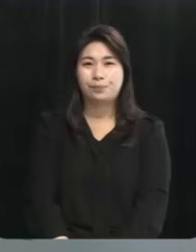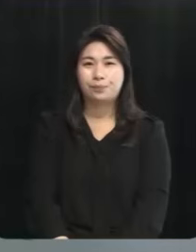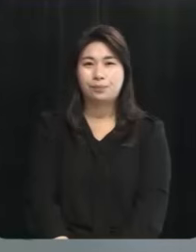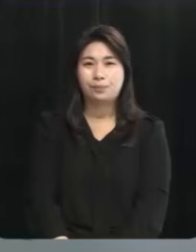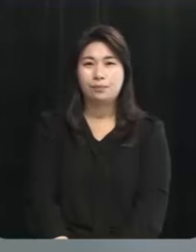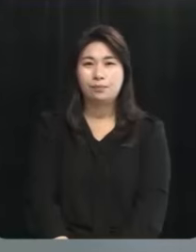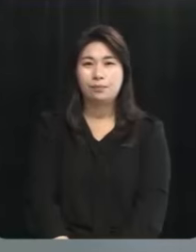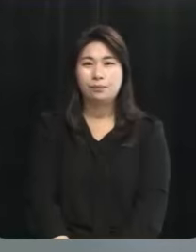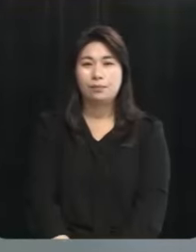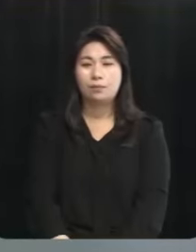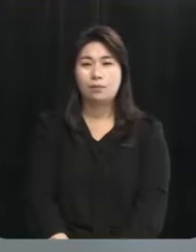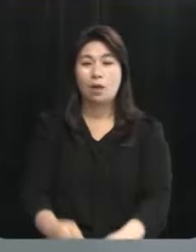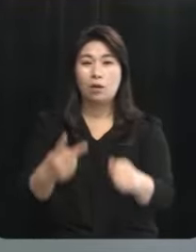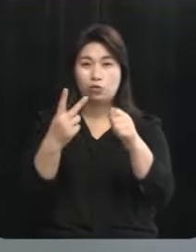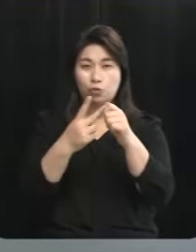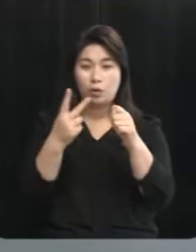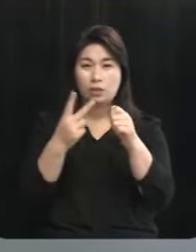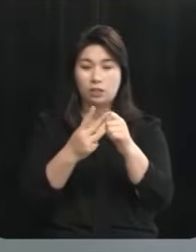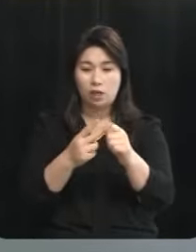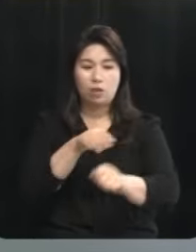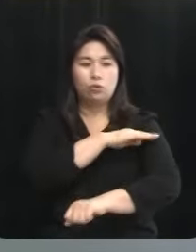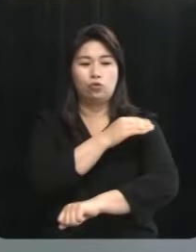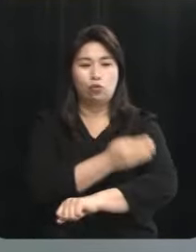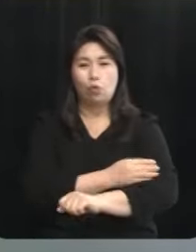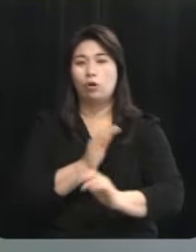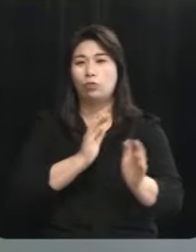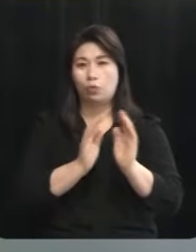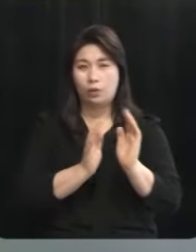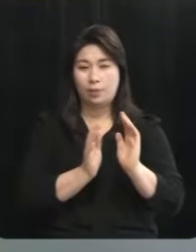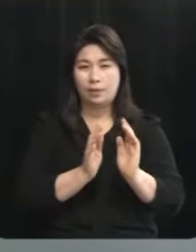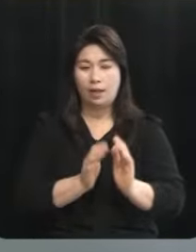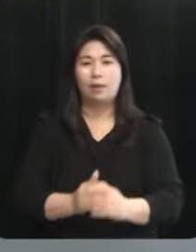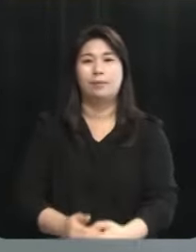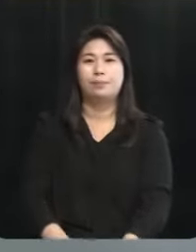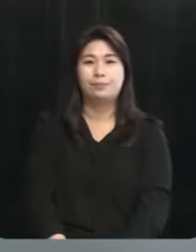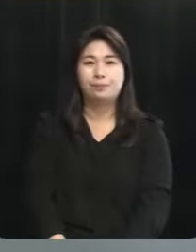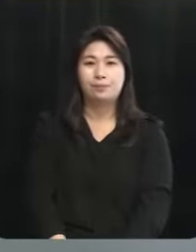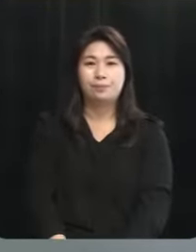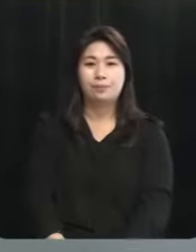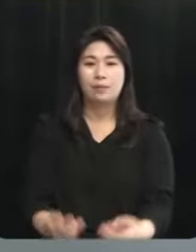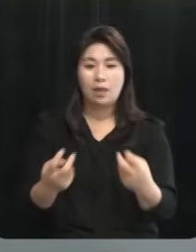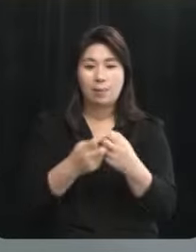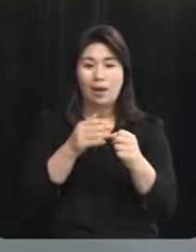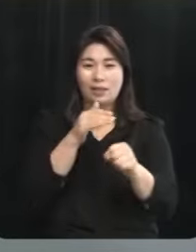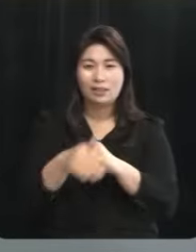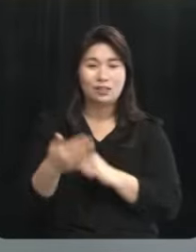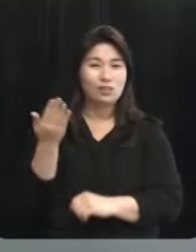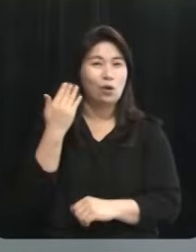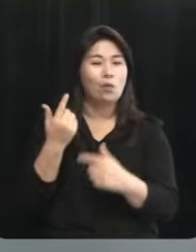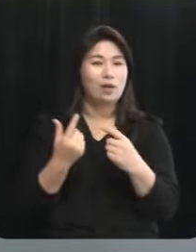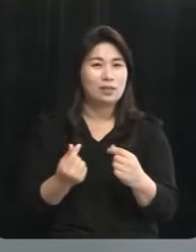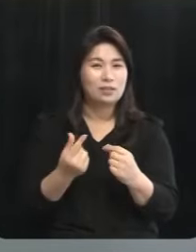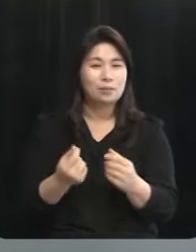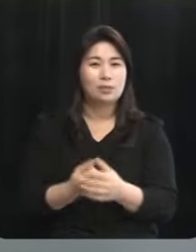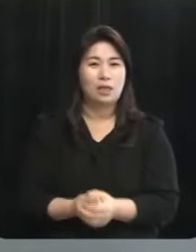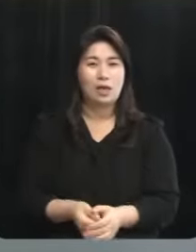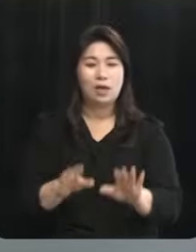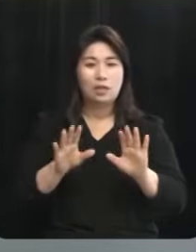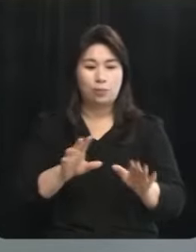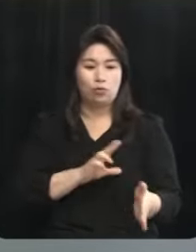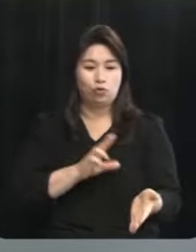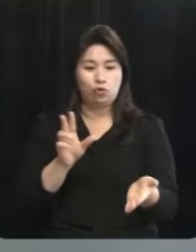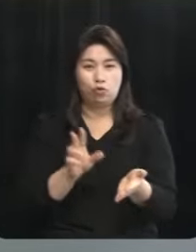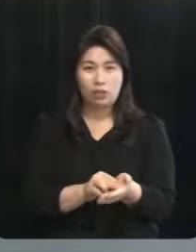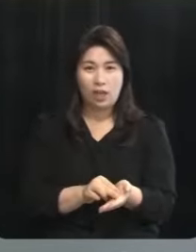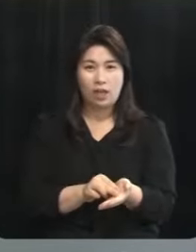두 번째 주도권 토론 이어가겠습니다 방식은 전과 같고요 이번에는 주제에